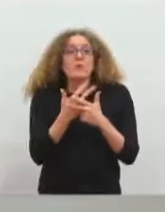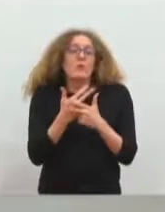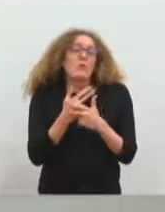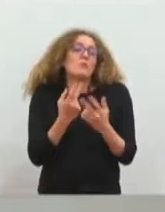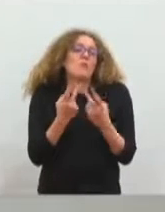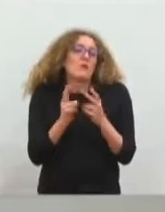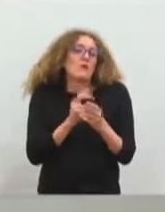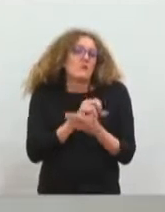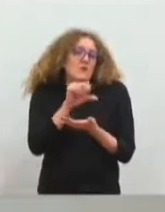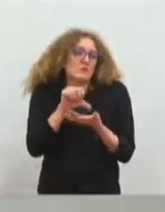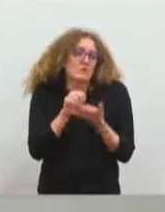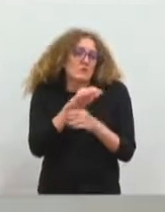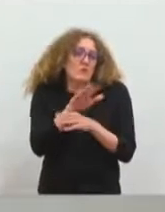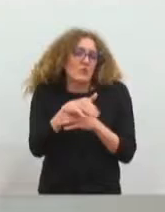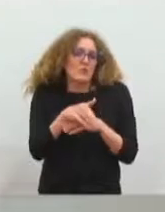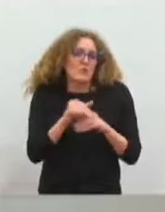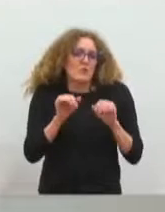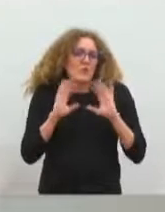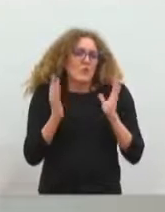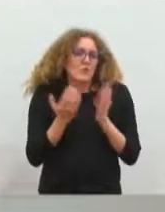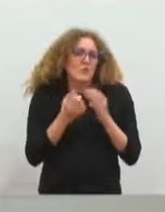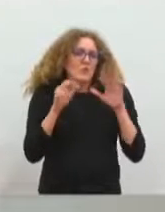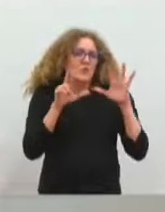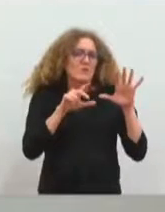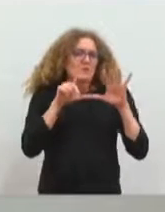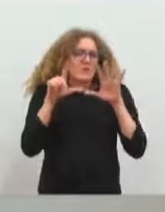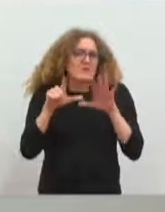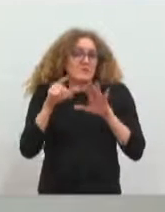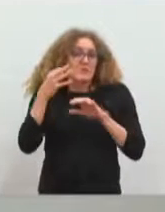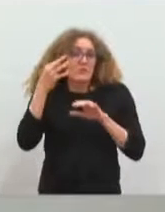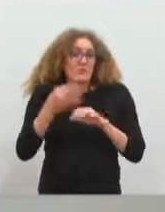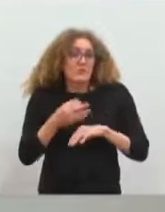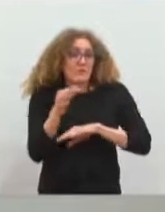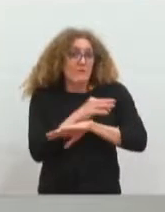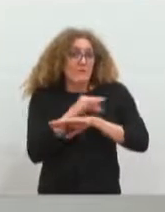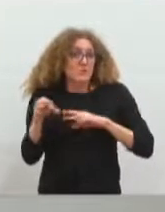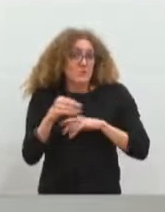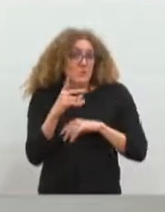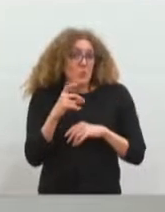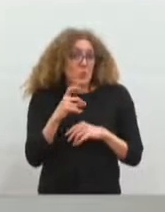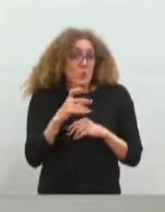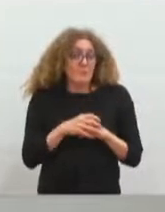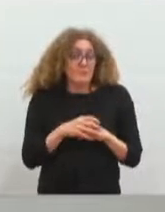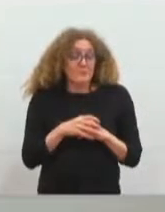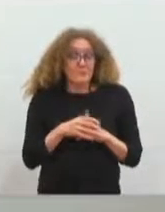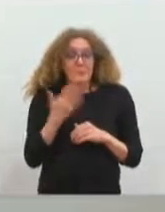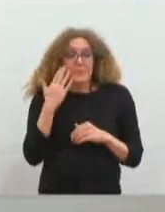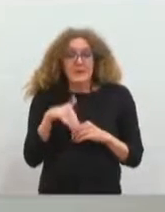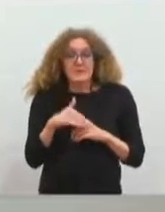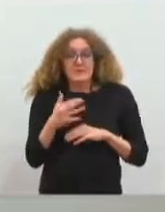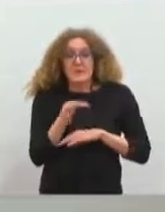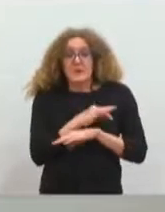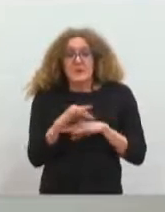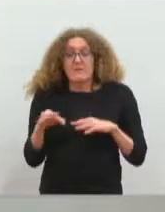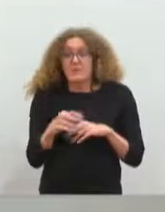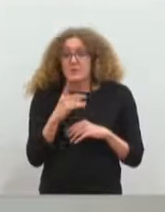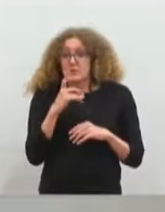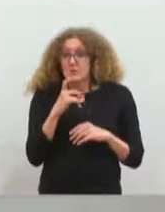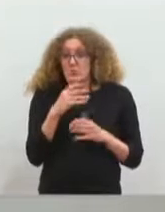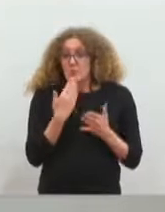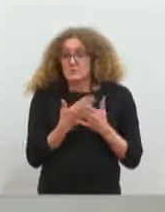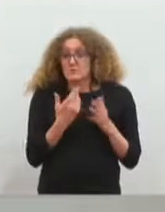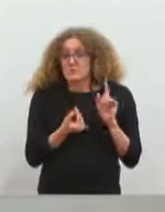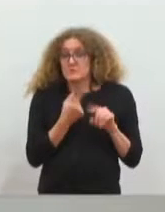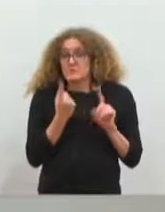ça représente 87% de la facturation d'eau. Et vous savez que la facturation d'eau, elle est essentielle puisqu'à